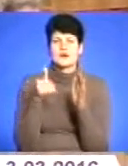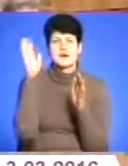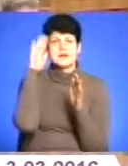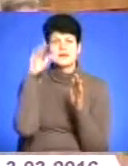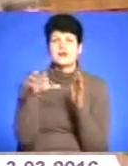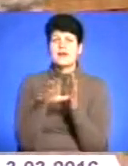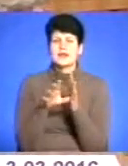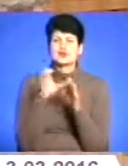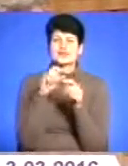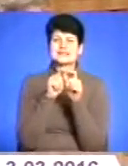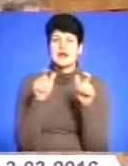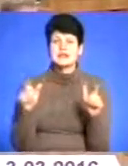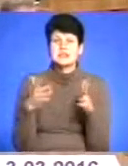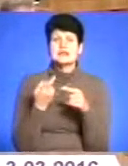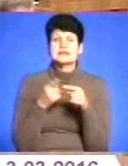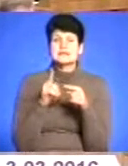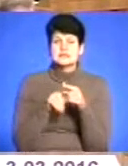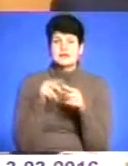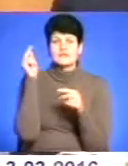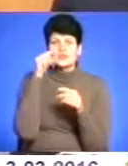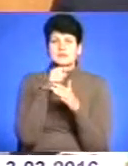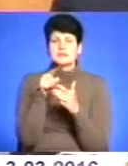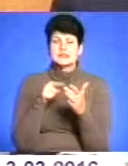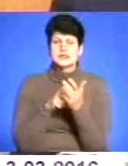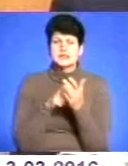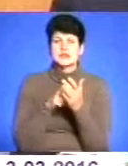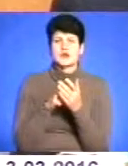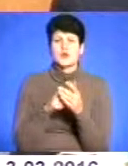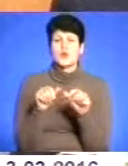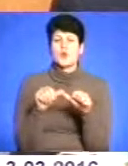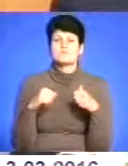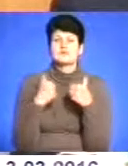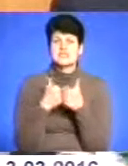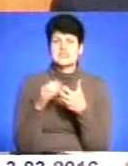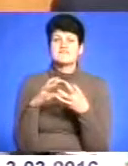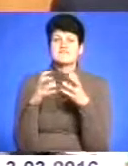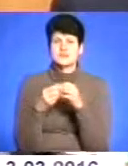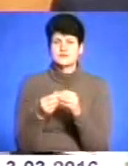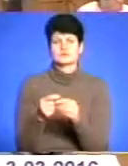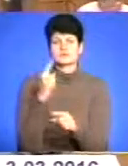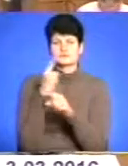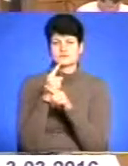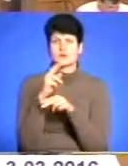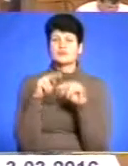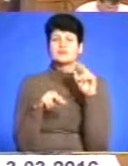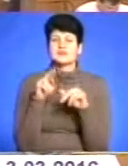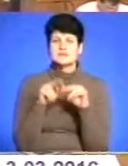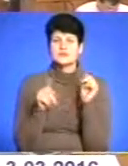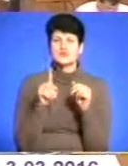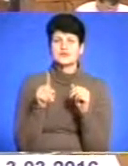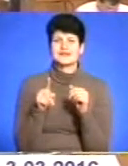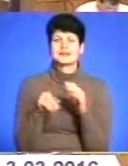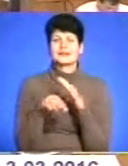Впродовж місяця питання вивчала тимчасова комісія. Висновок – категорична заборона будівництва. Аби депутати не